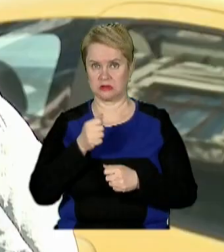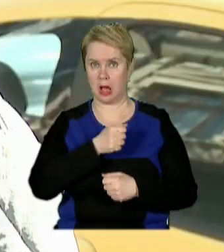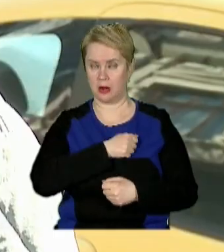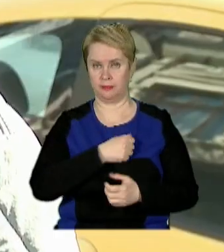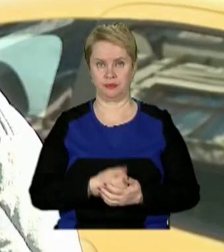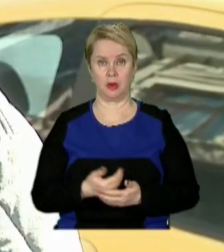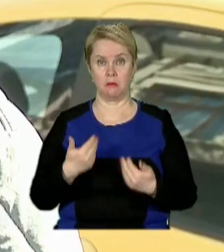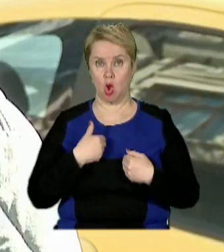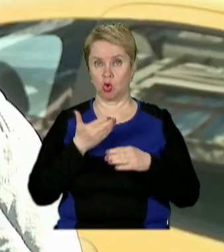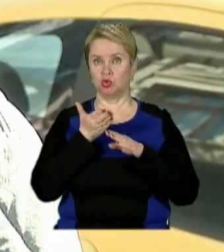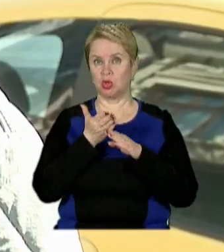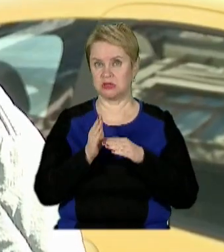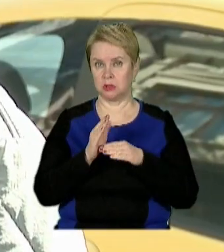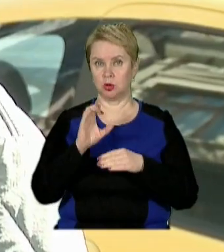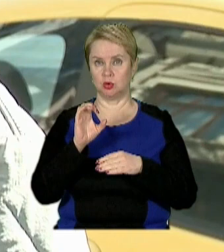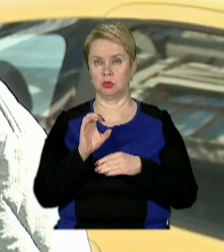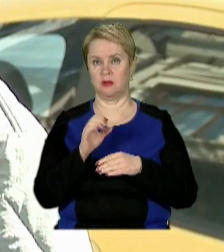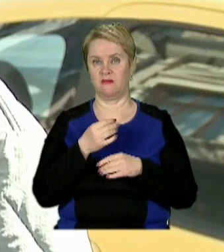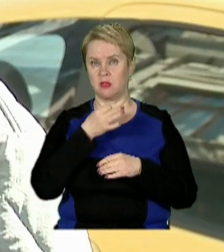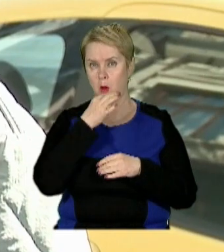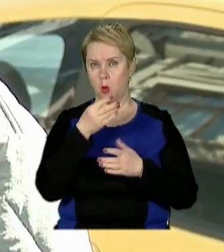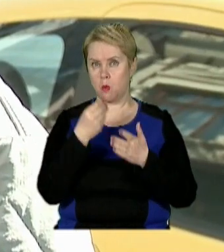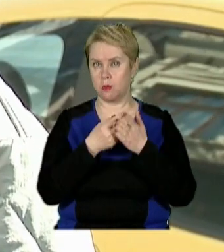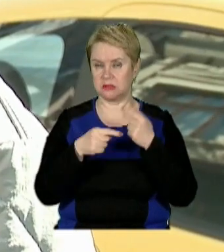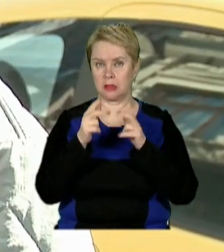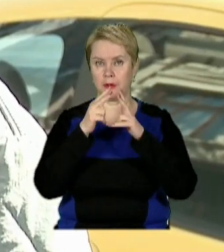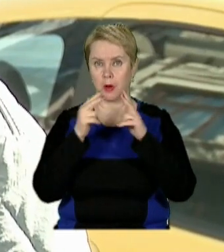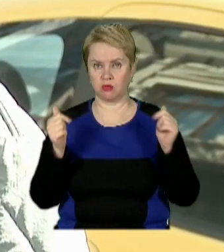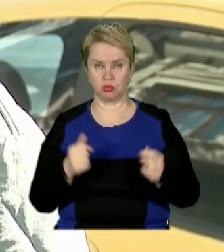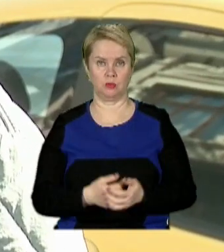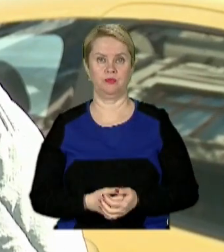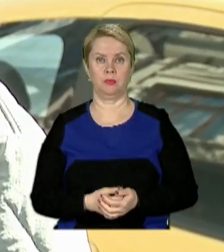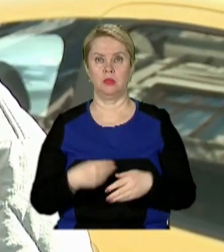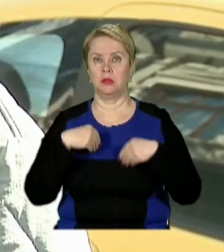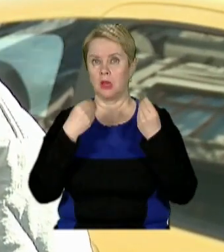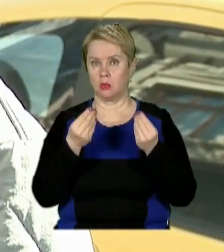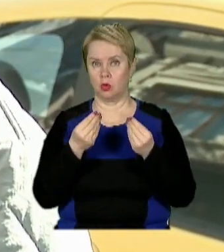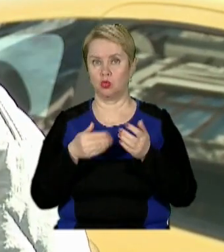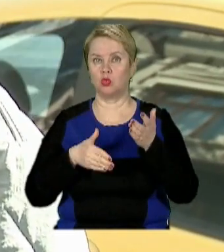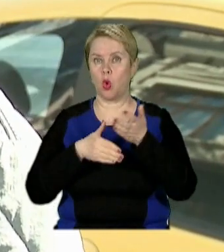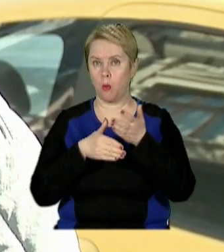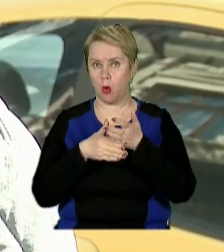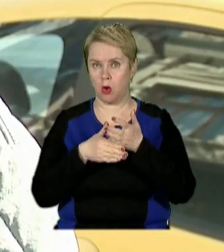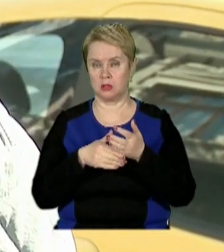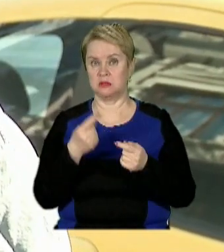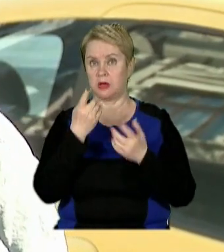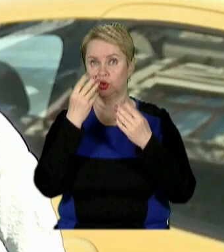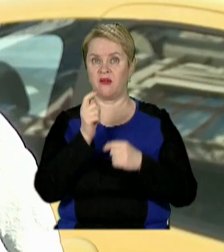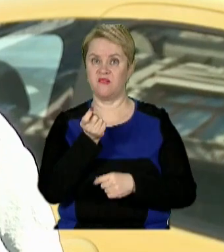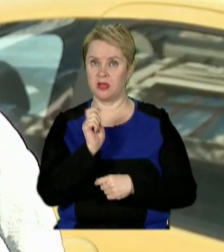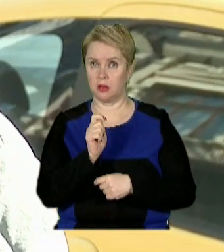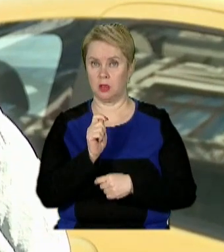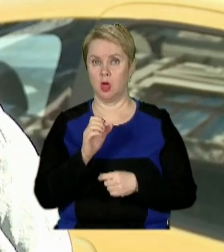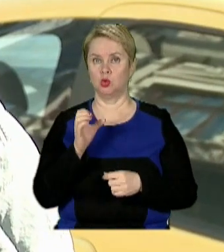армії. Ми, як частина соціально відповідального бізнесу Дніпропетровщини, надаємо значну допомогу з перших днів війни,